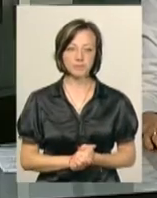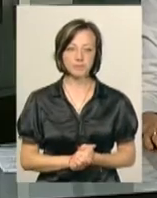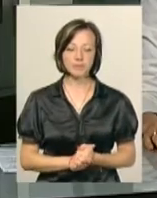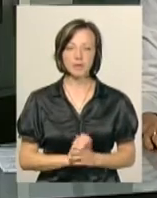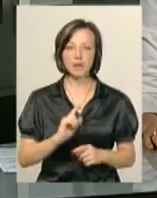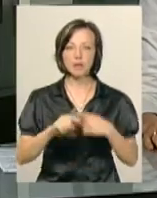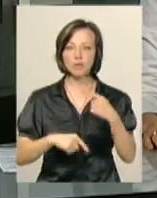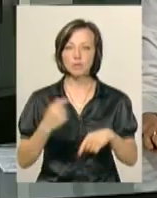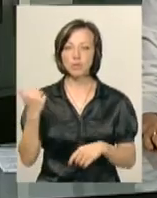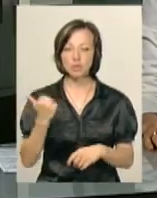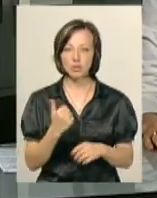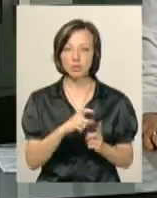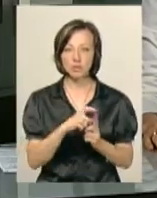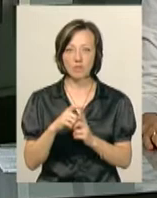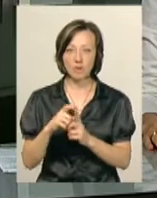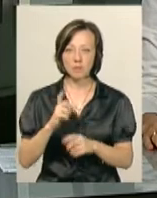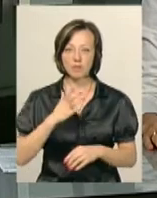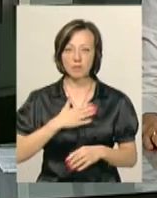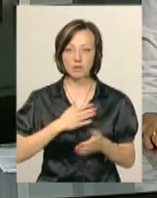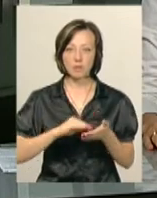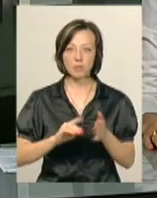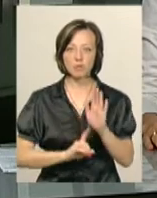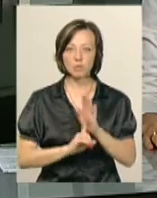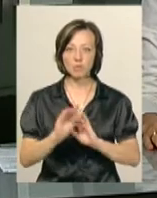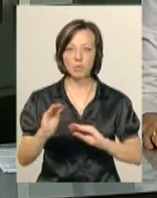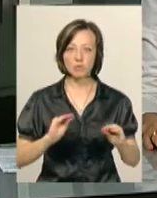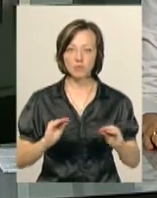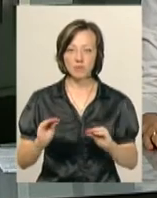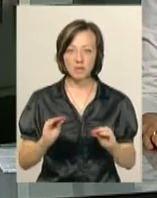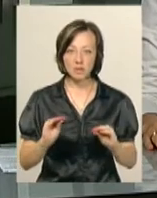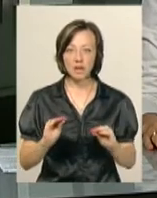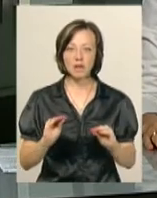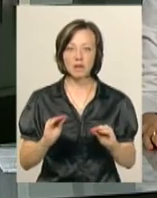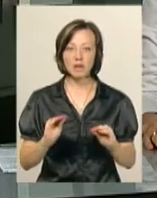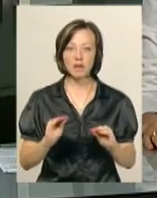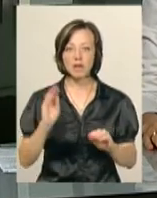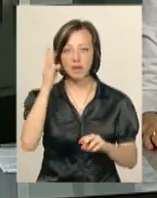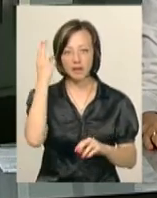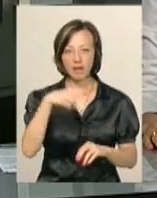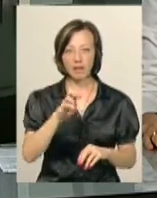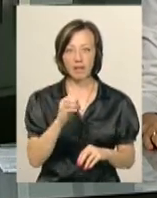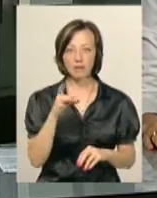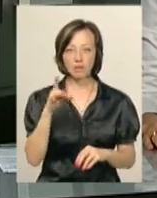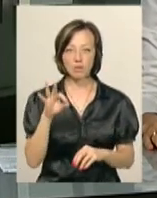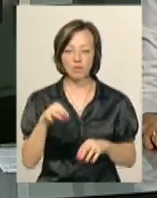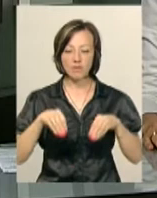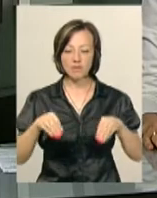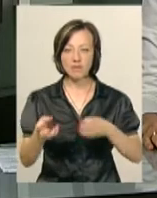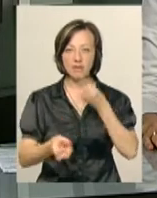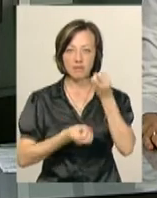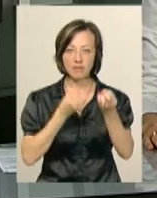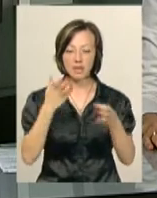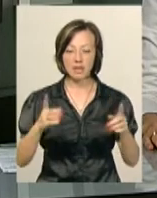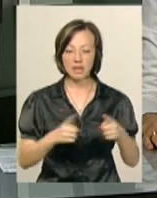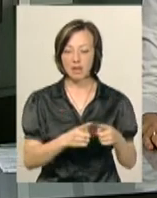Наступного ж тижня, за словами Надії Губицької, розпочнуть облаштування рукарію у Хмельницькому дендропарку. Там висадять квіти на